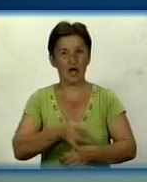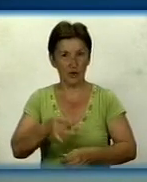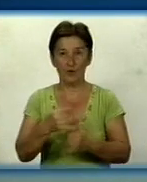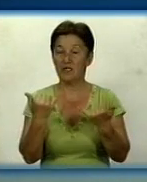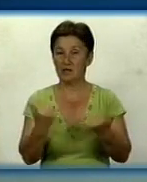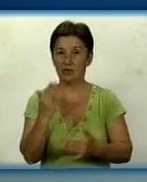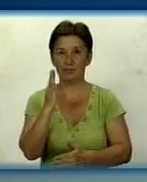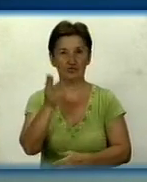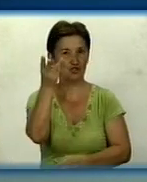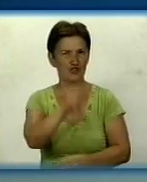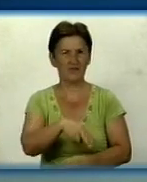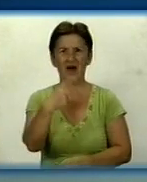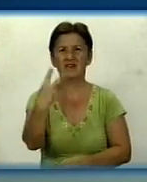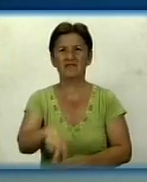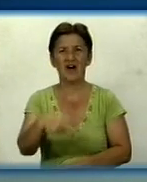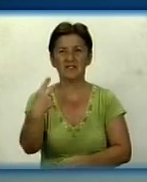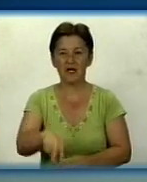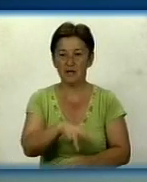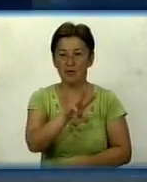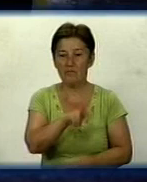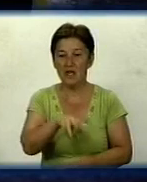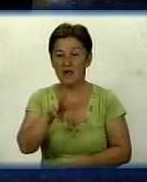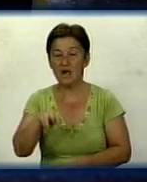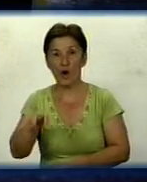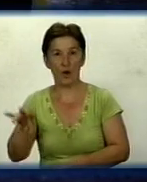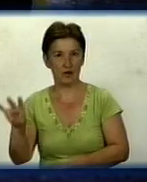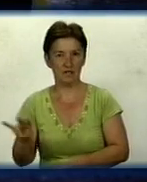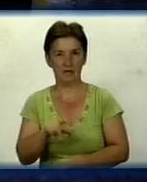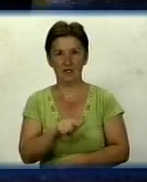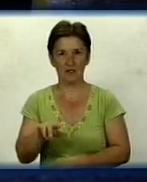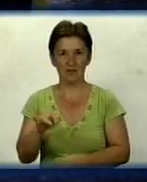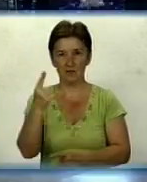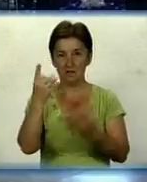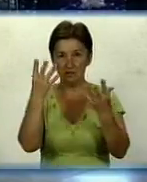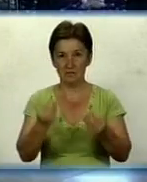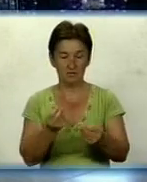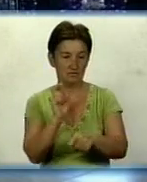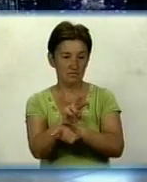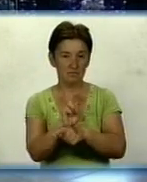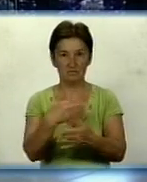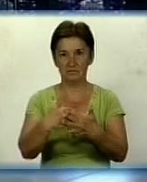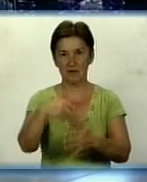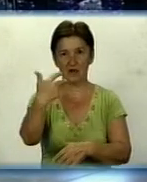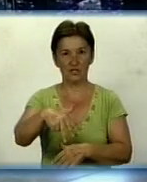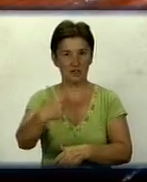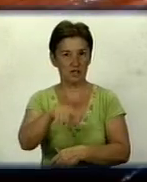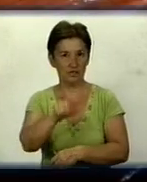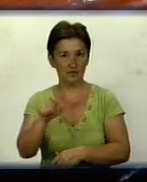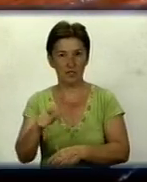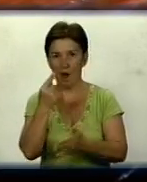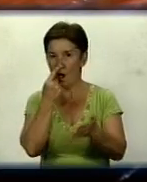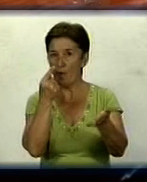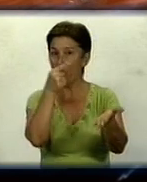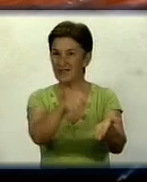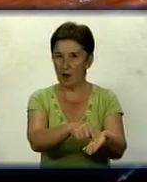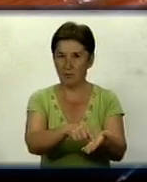загрожує штраф близько 20 мільйонів гривень. За добу гральний заклад відвідувало близько 30 клієнтів. Потрапити ж в казино могли не усі,